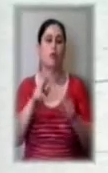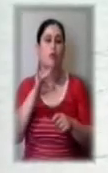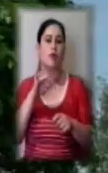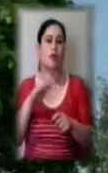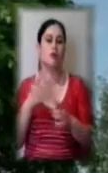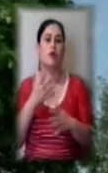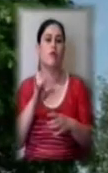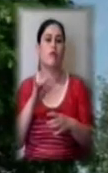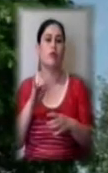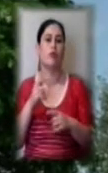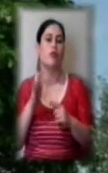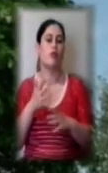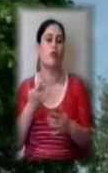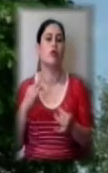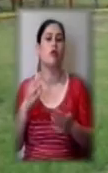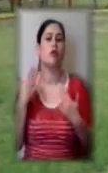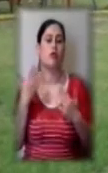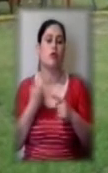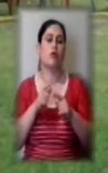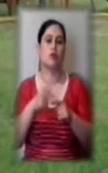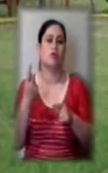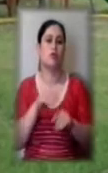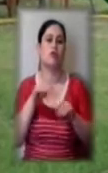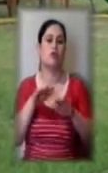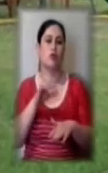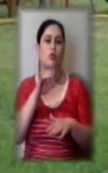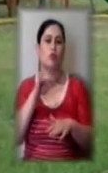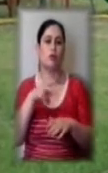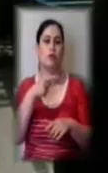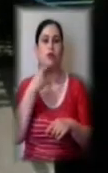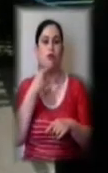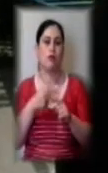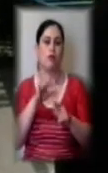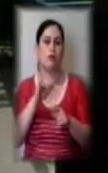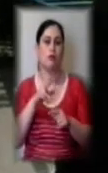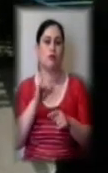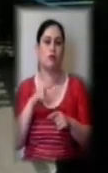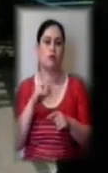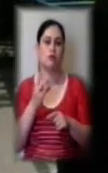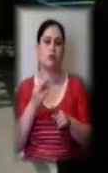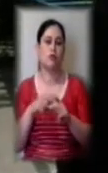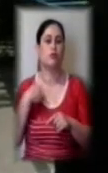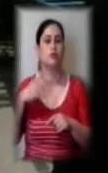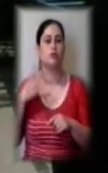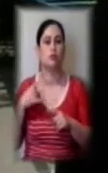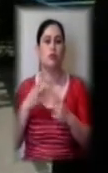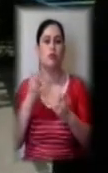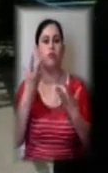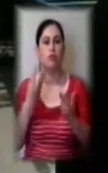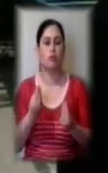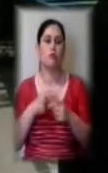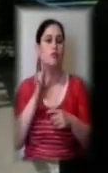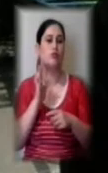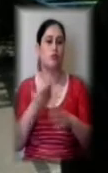будуть до відпочивальників, цього тижня вирішить уряд, каже Олександр Лещенко. Ми очікуємо на днях, що буде видано